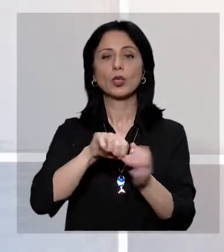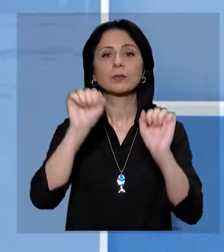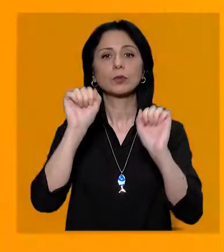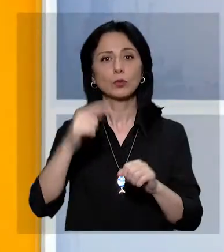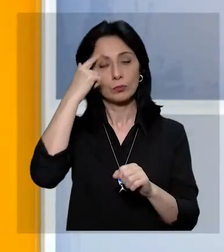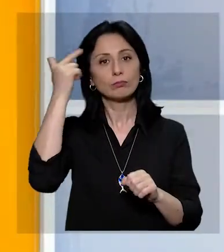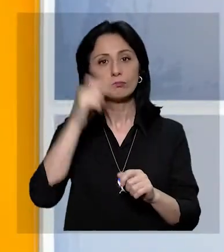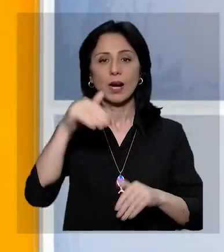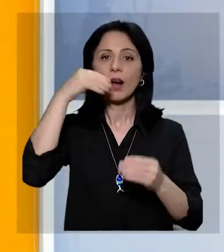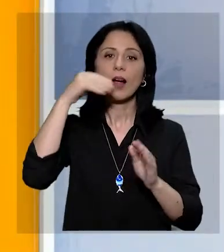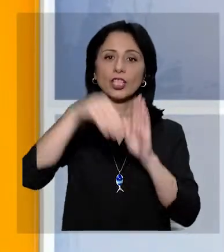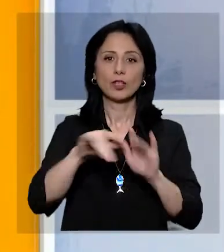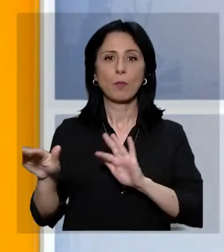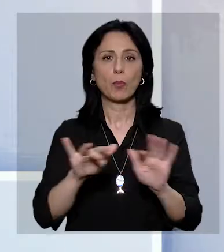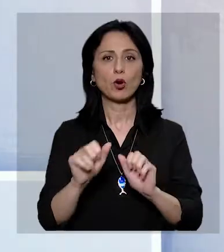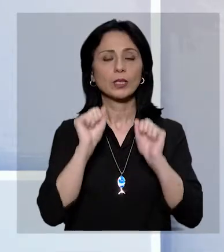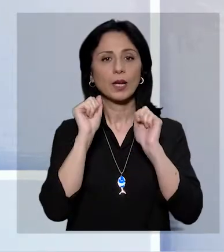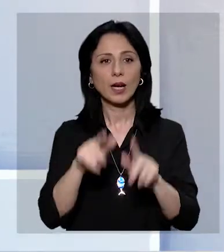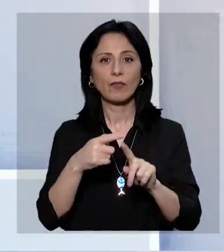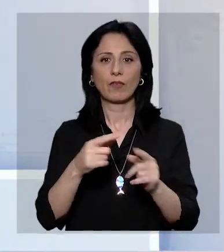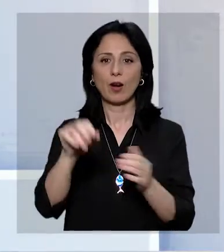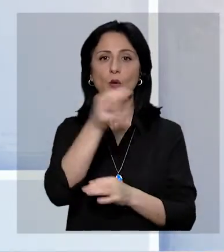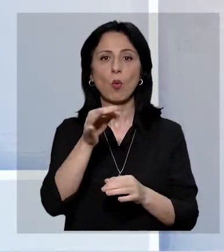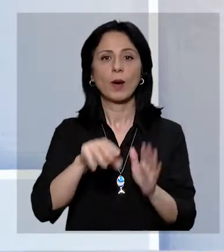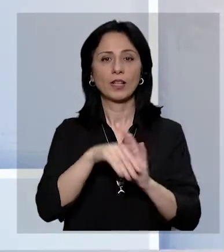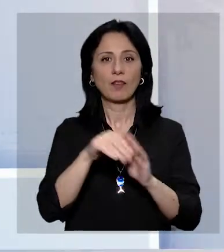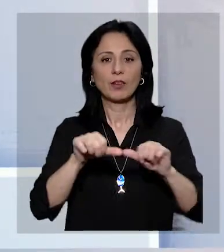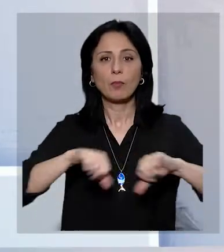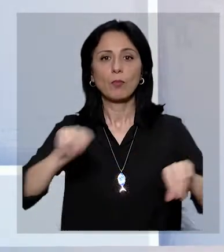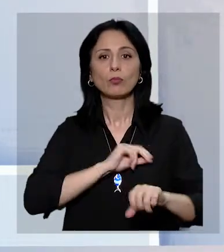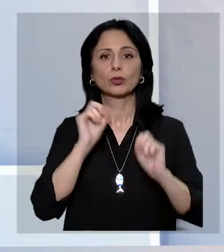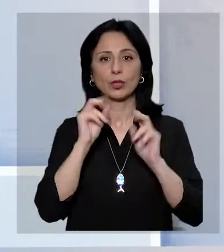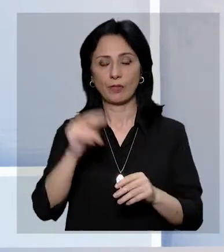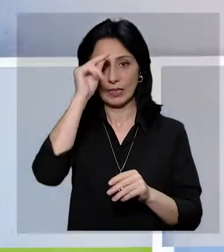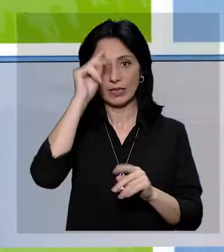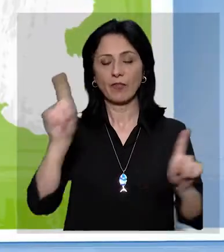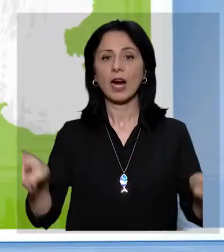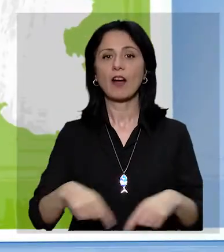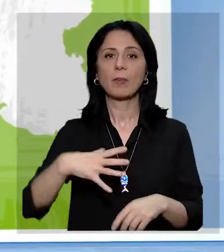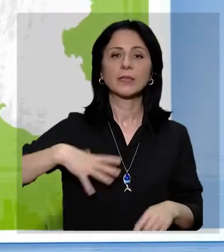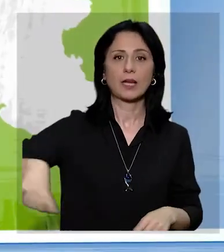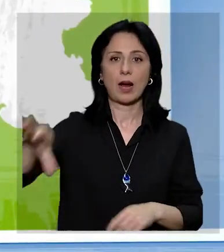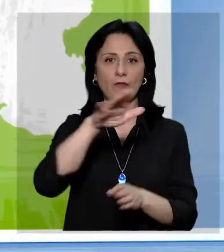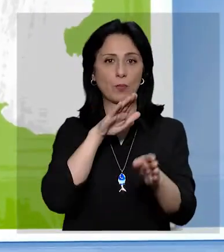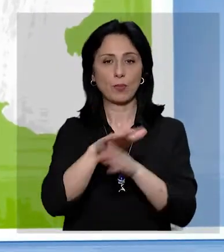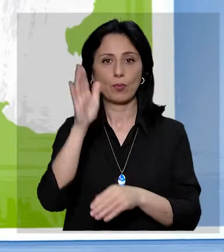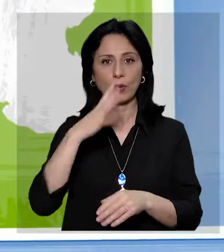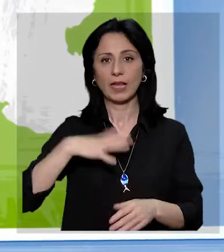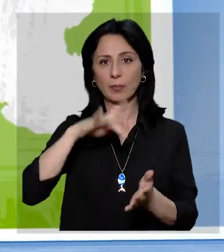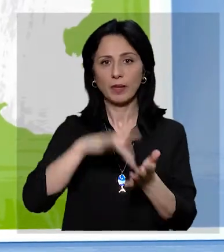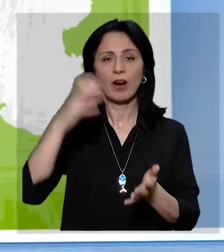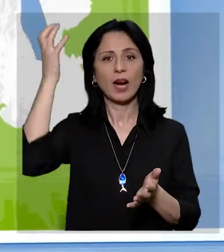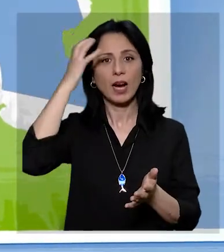iştirakçılar seçki günün qaydaları və Dairə Seçki Komissiyasının fəaliyyəti ilə bağlı bilik əldə edəcəklər. Təlim bütün gürsdə miqiyasında keçiriləcək, məsələn,